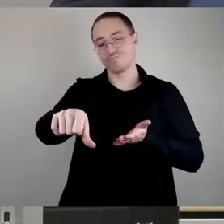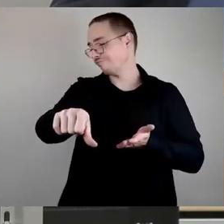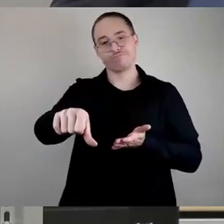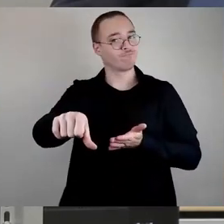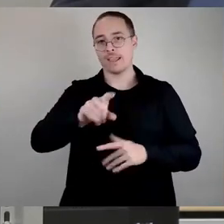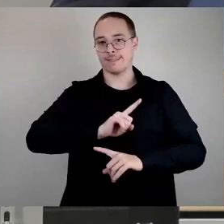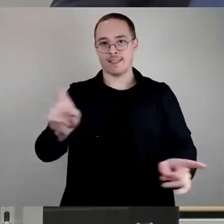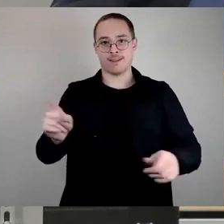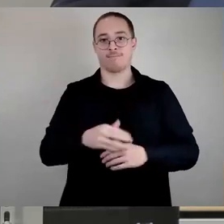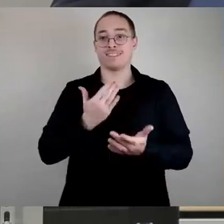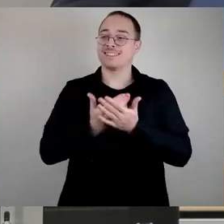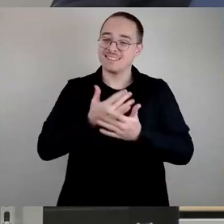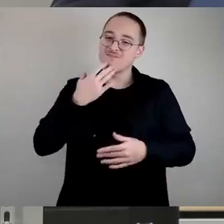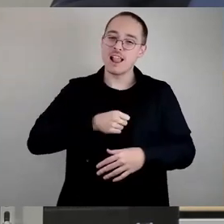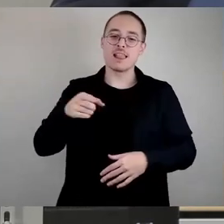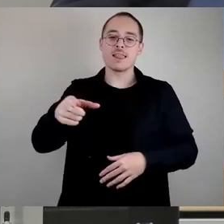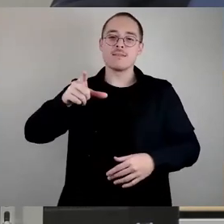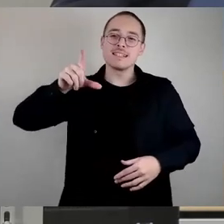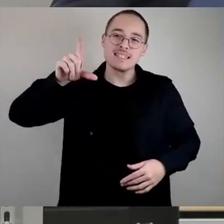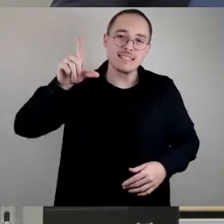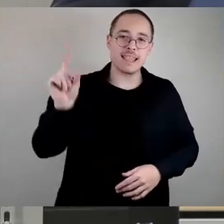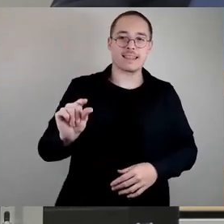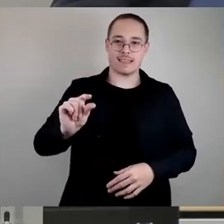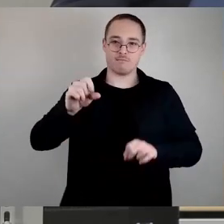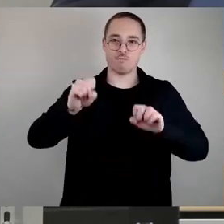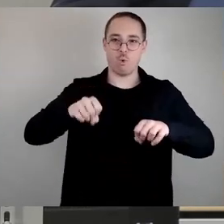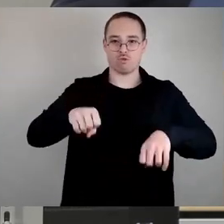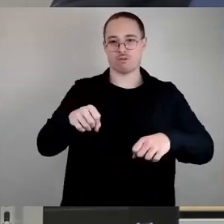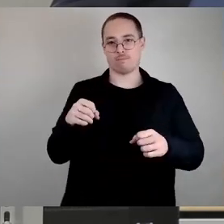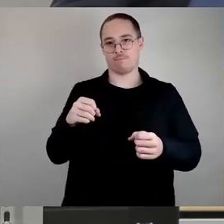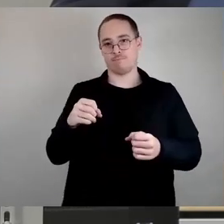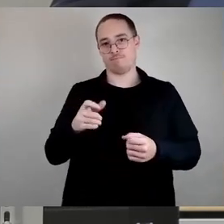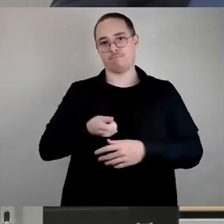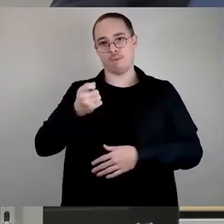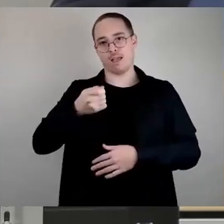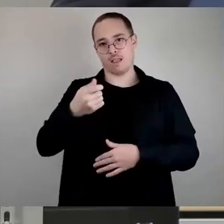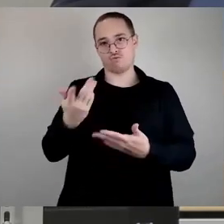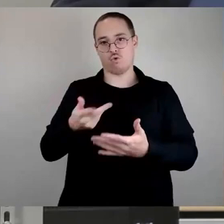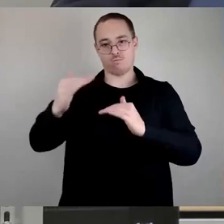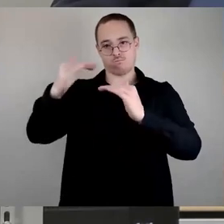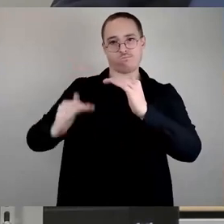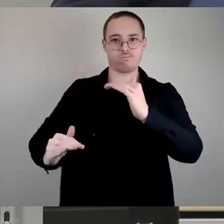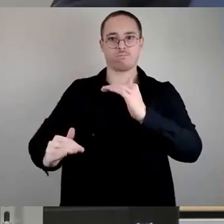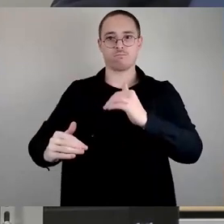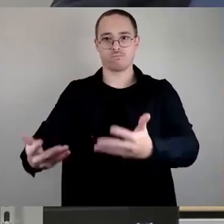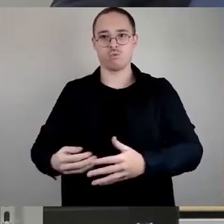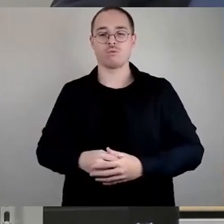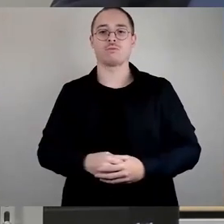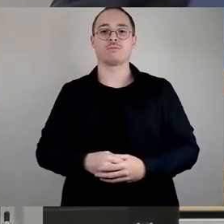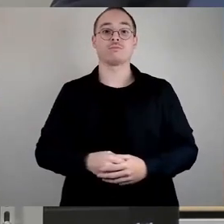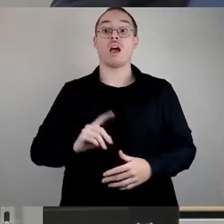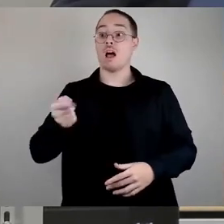niedrigstmögliche Beitrag verlangt werden. Und jetzt aktuell trifft sich das Ganze natürlich mit dem kostenlosen Mittagessen.